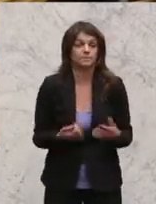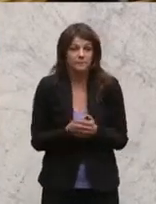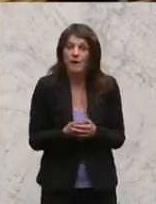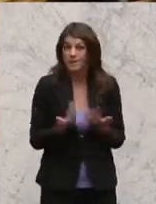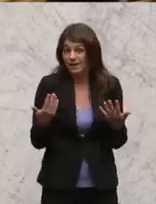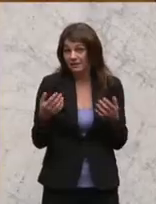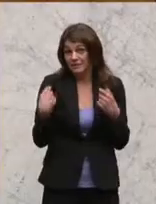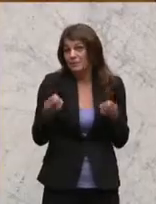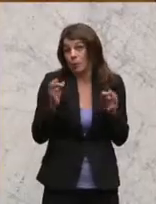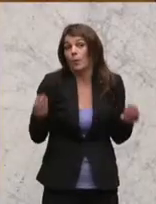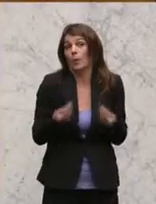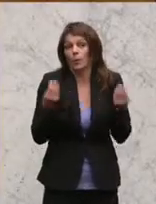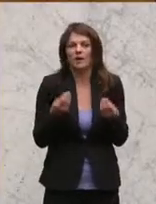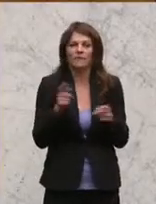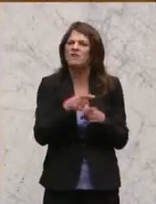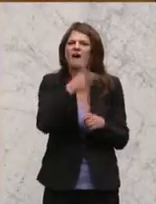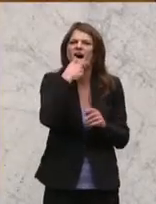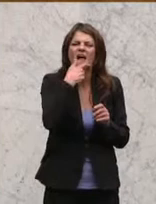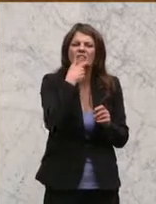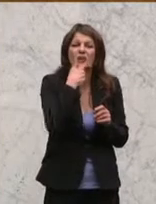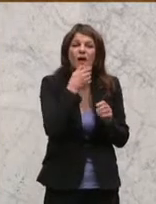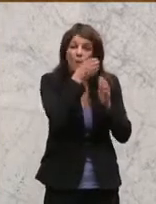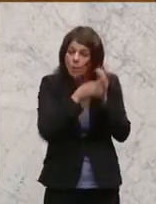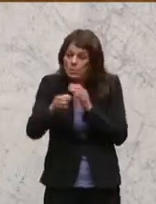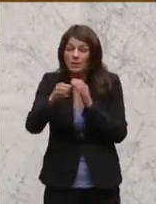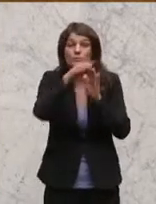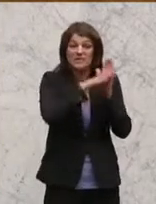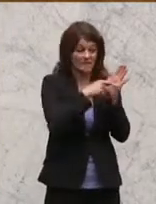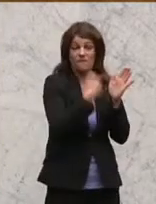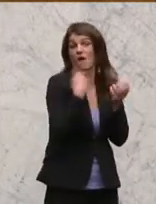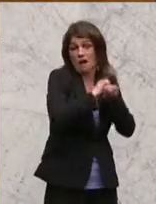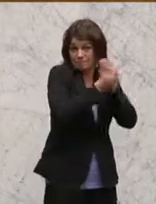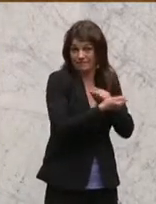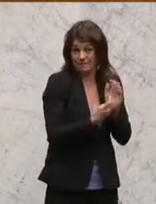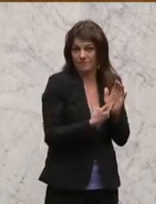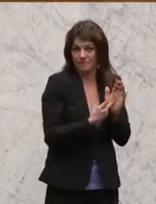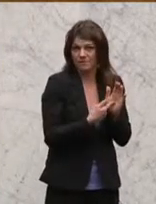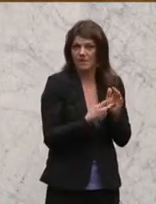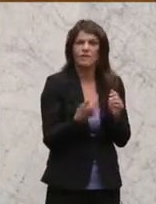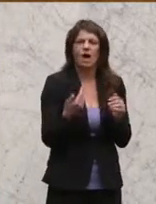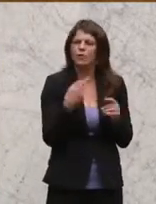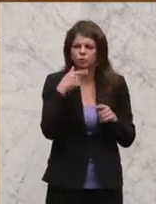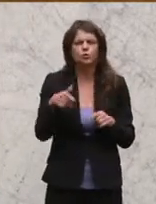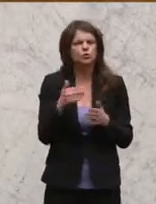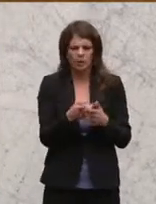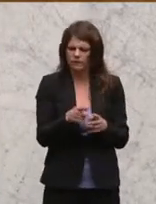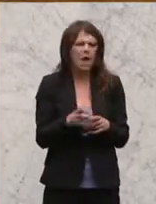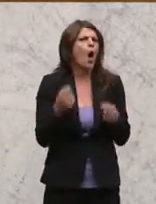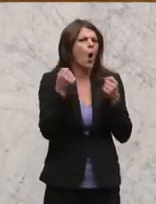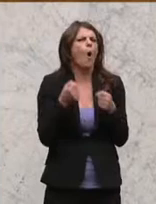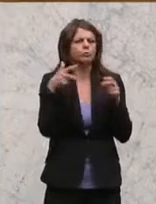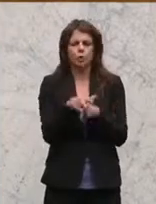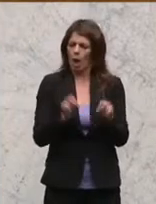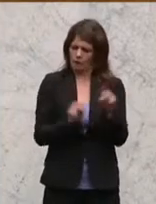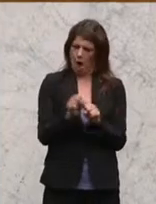hat man das alte Unterbringungsgesetz reformiert. Da hat es schon ein grobstörendes Verhalten ausgereicht, um psychiatrisch